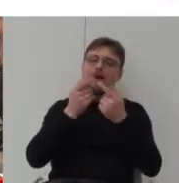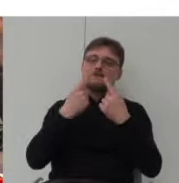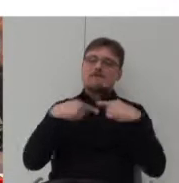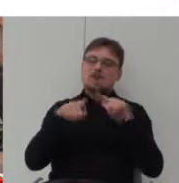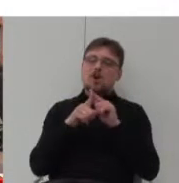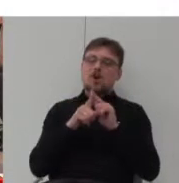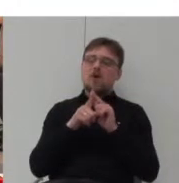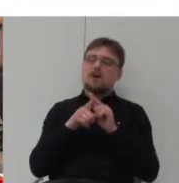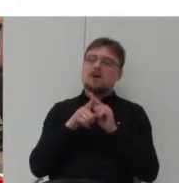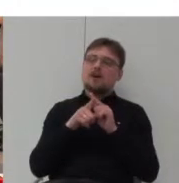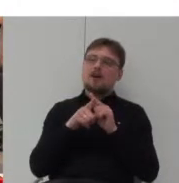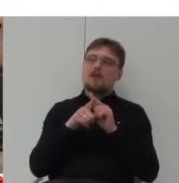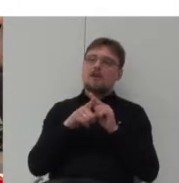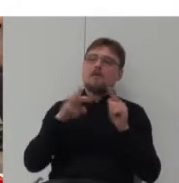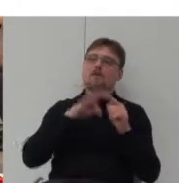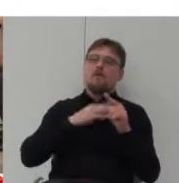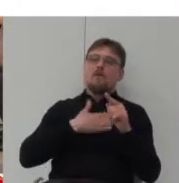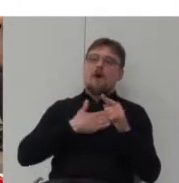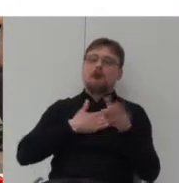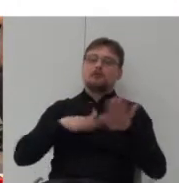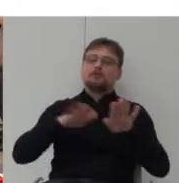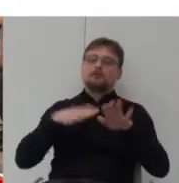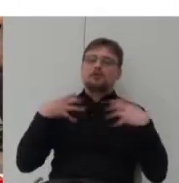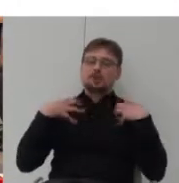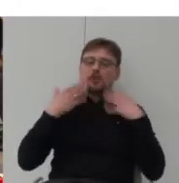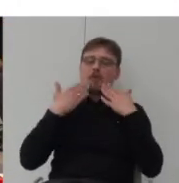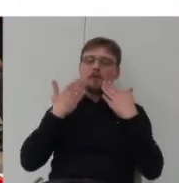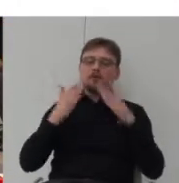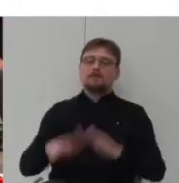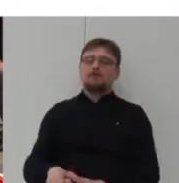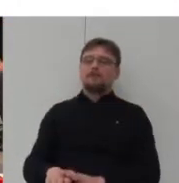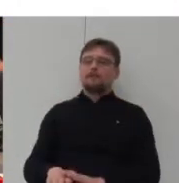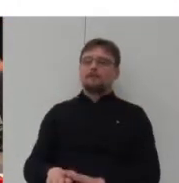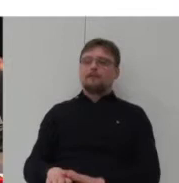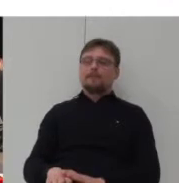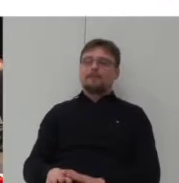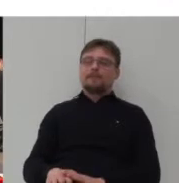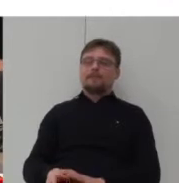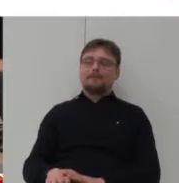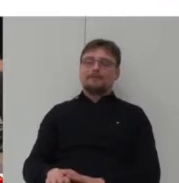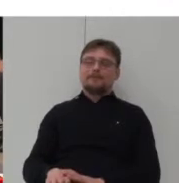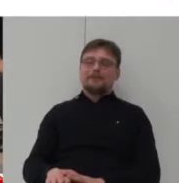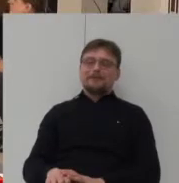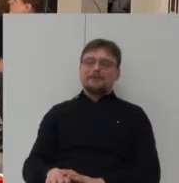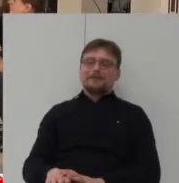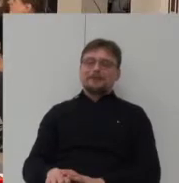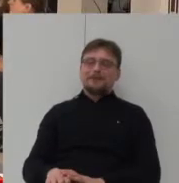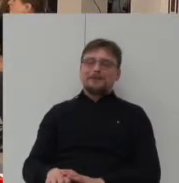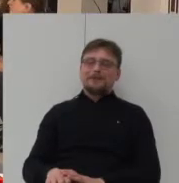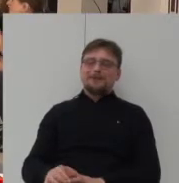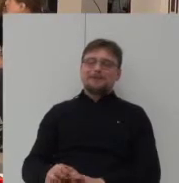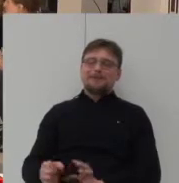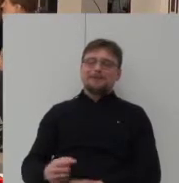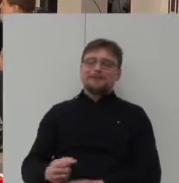własnej przestrzeni życiowej. Dziękuję bardzo za uwagę. Dziękujemy Panią Łukaszu bardzo. Teraz poproszę